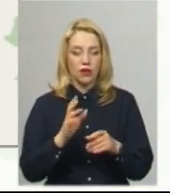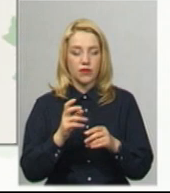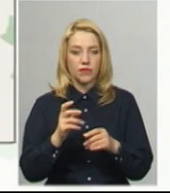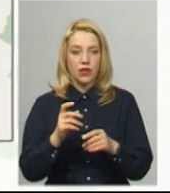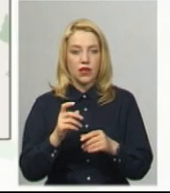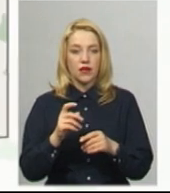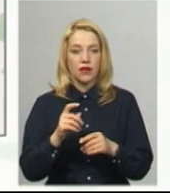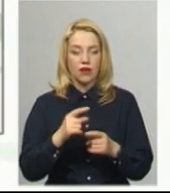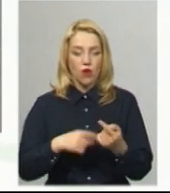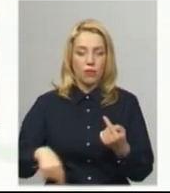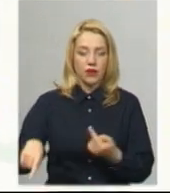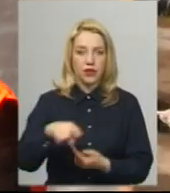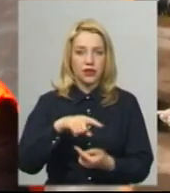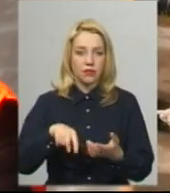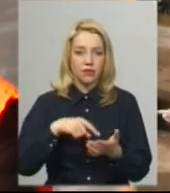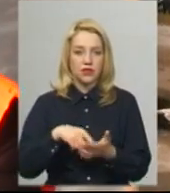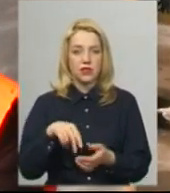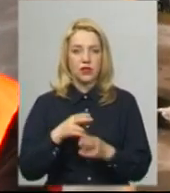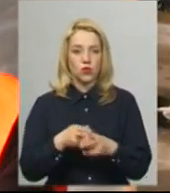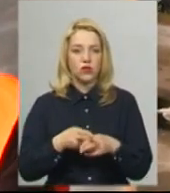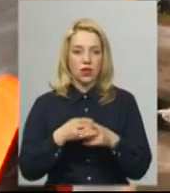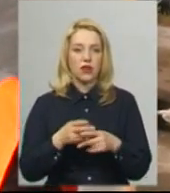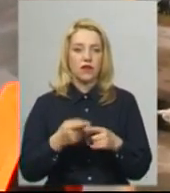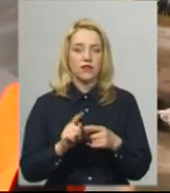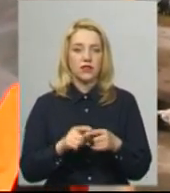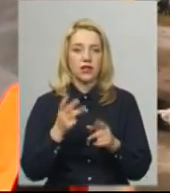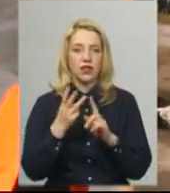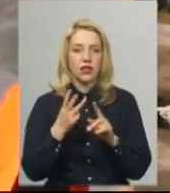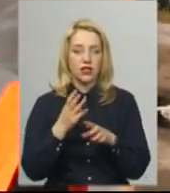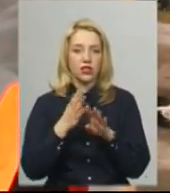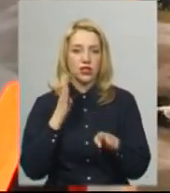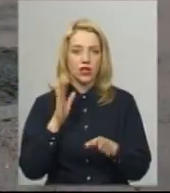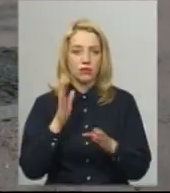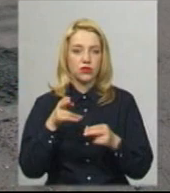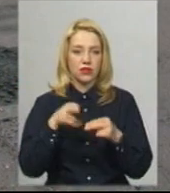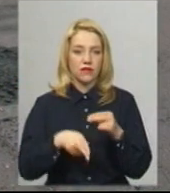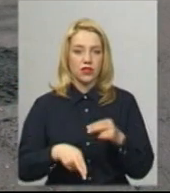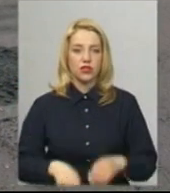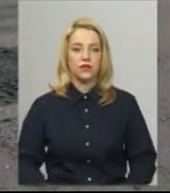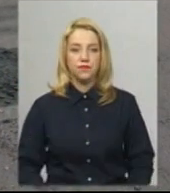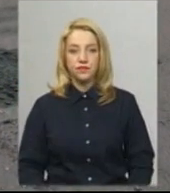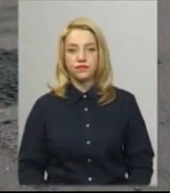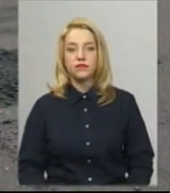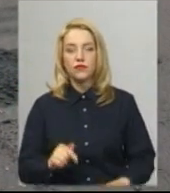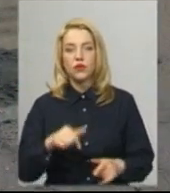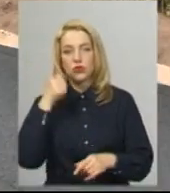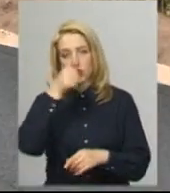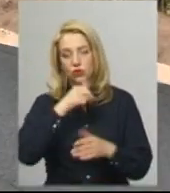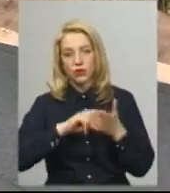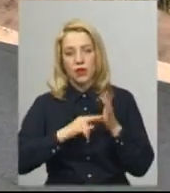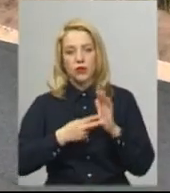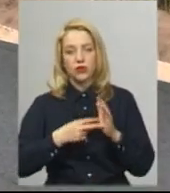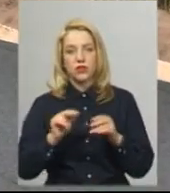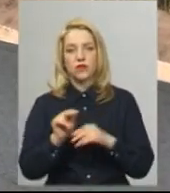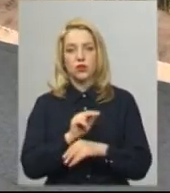міста Дунаєвці. Там більше трьох кілометрів – це третя черга, яка теж цього року буде завершена. Цього року заплановано відремонтувати 40